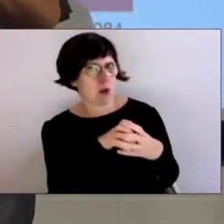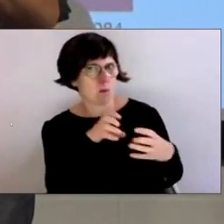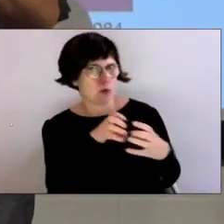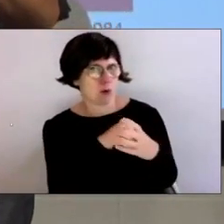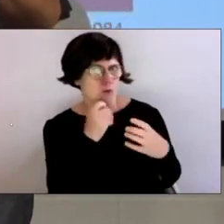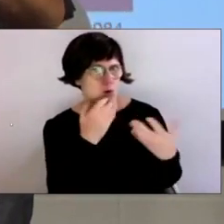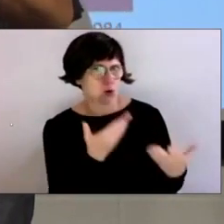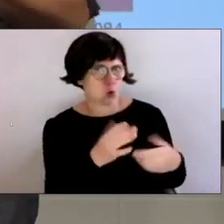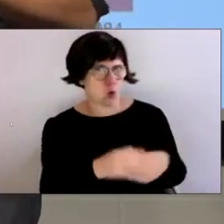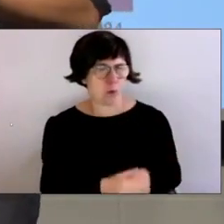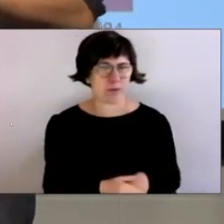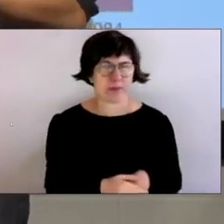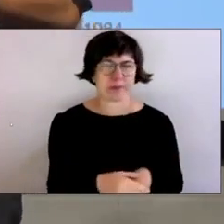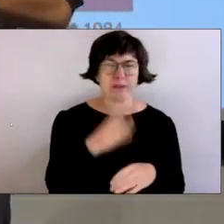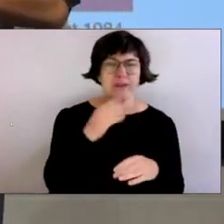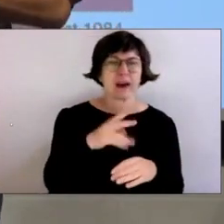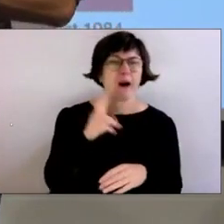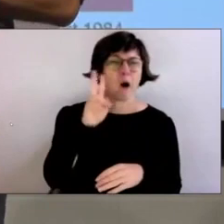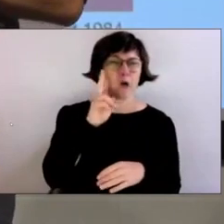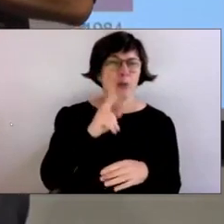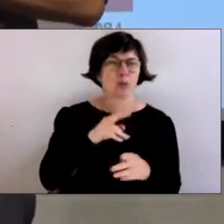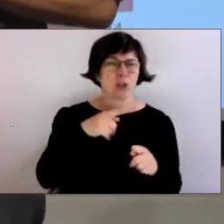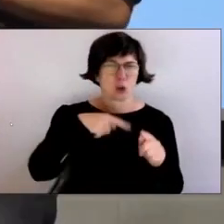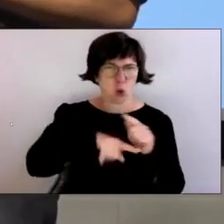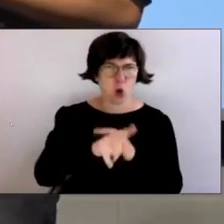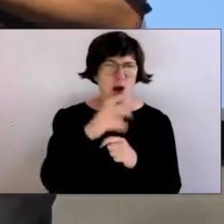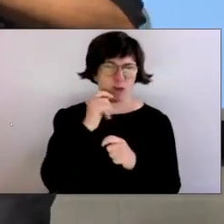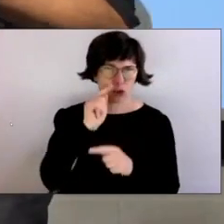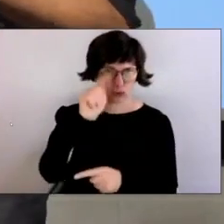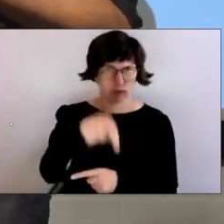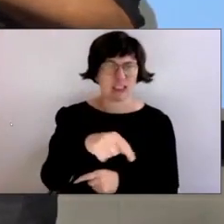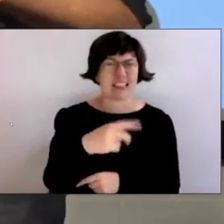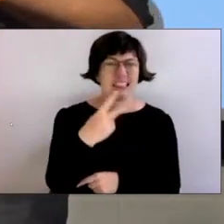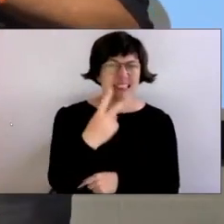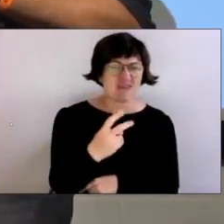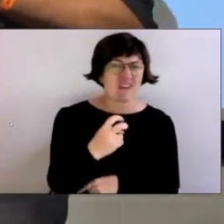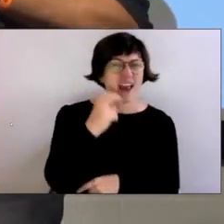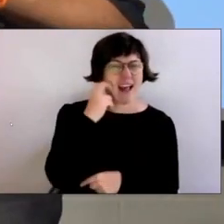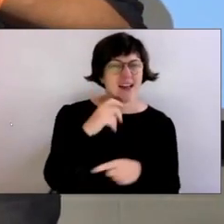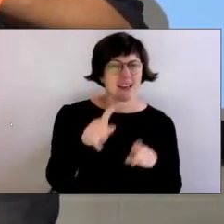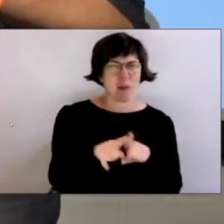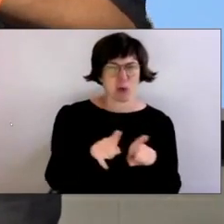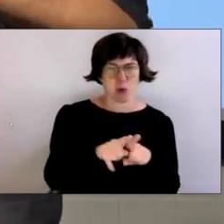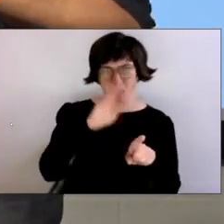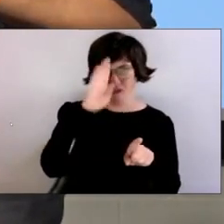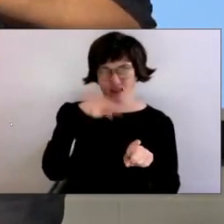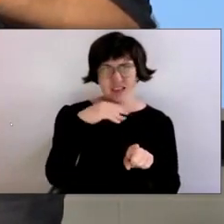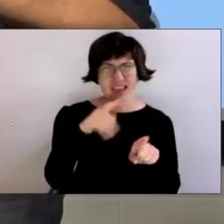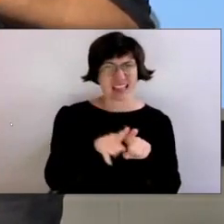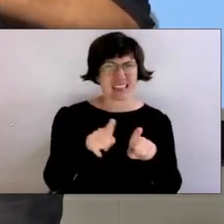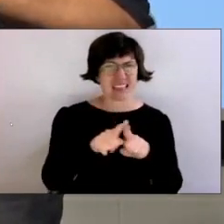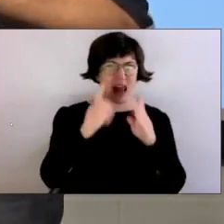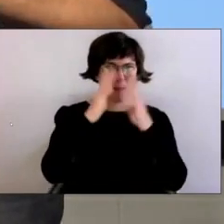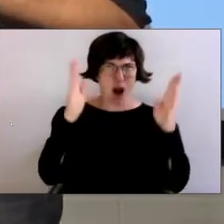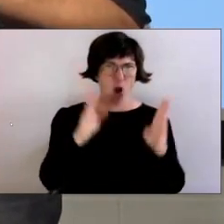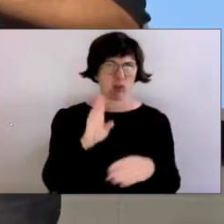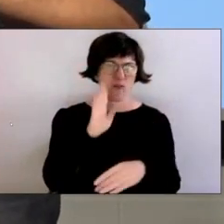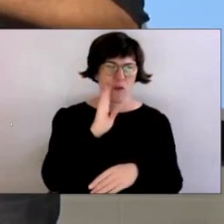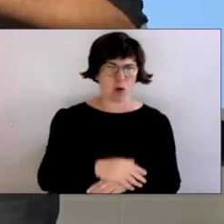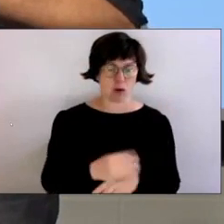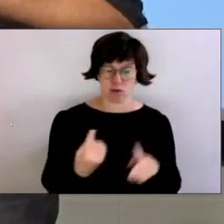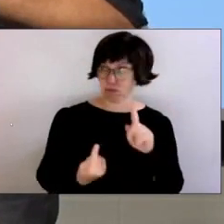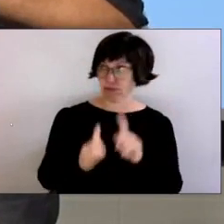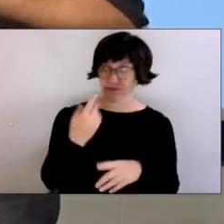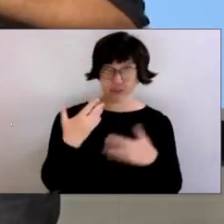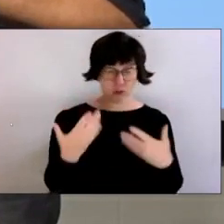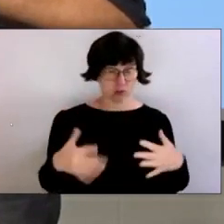Wir machten uns auf den Weg zum Cottbusser Tor, wo die zwei älteren Brüder meines Vaters im selben Haus wohnten. Es war überwältigend.